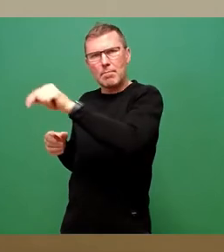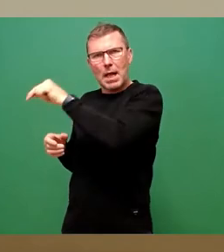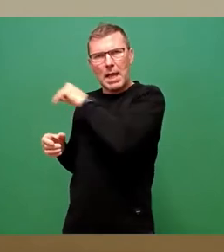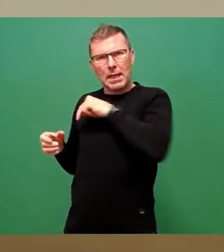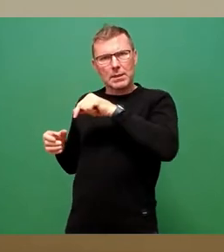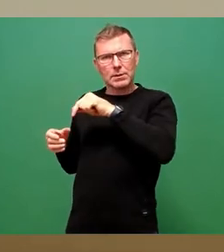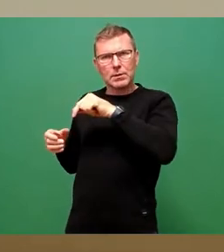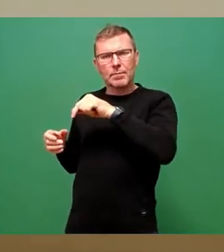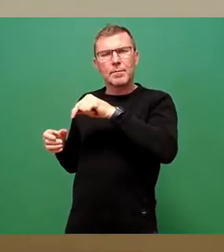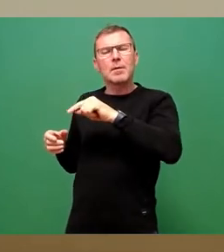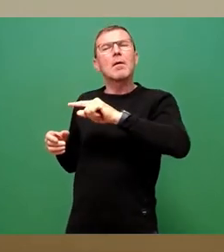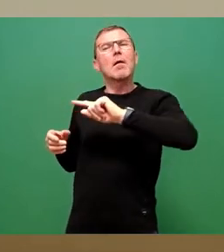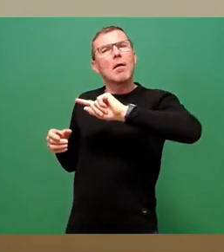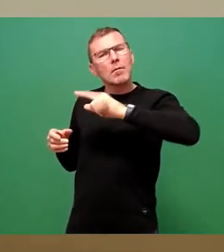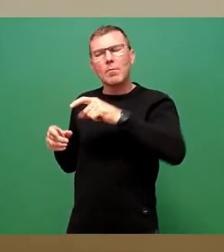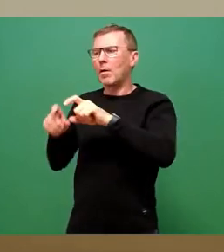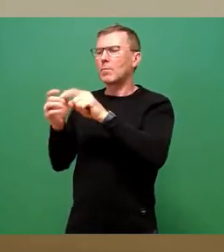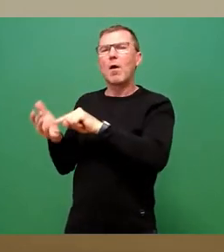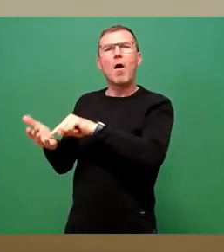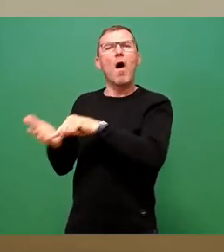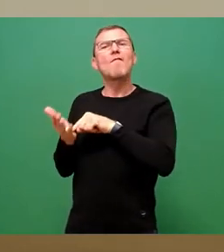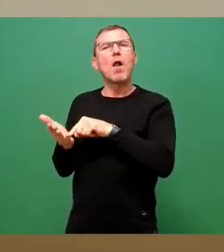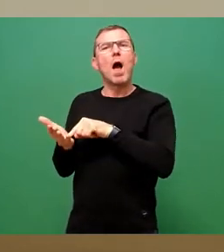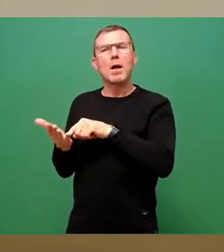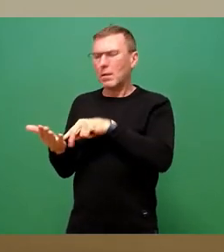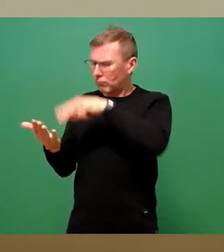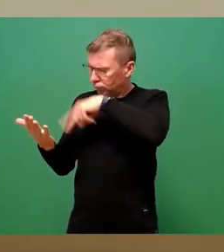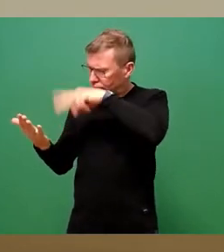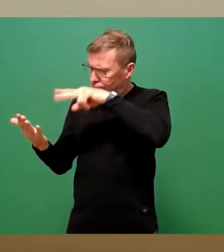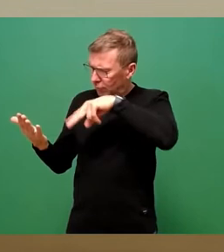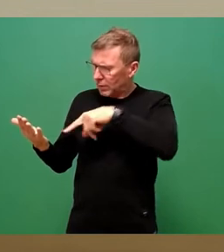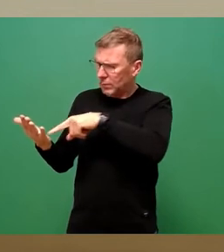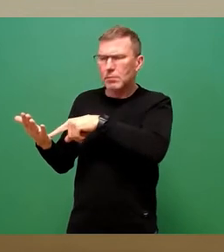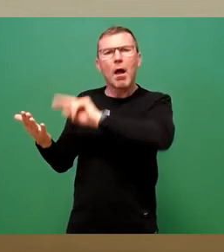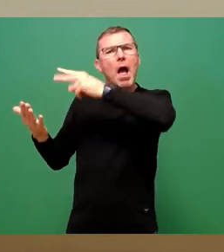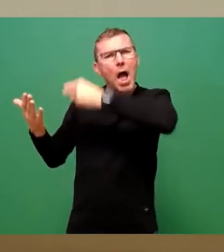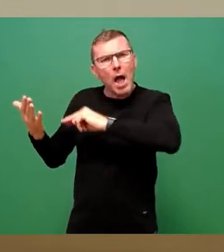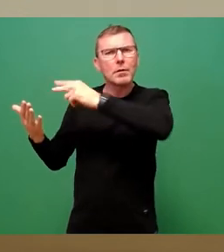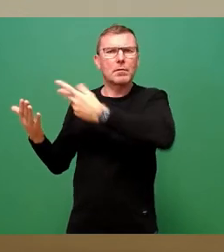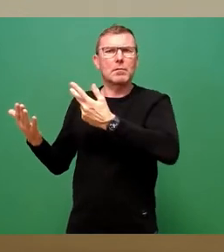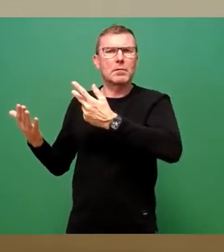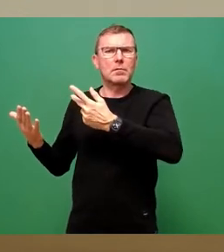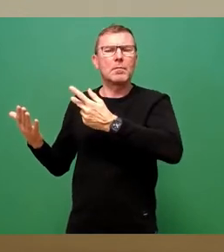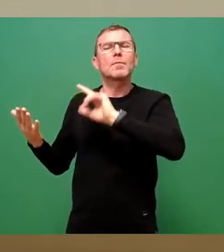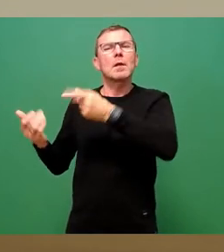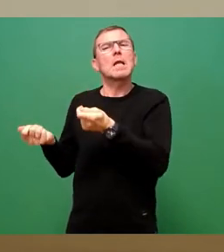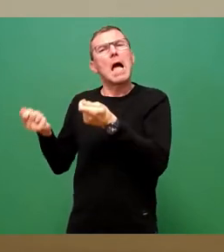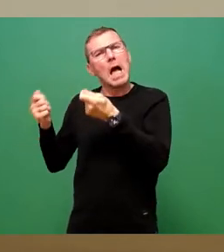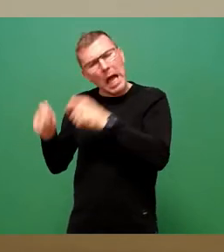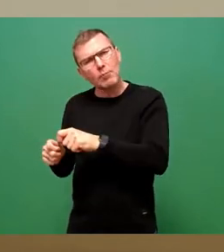über die Vorlage schauen, über alle Ämter und dann eben abschließend die